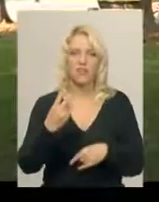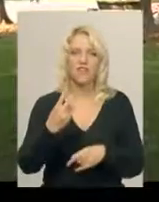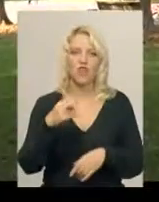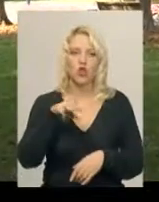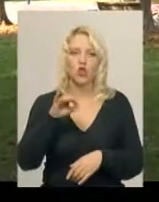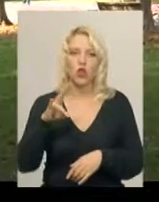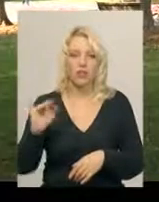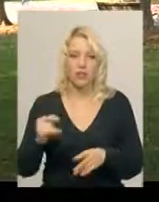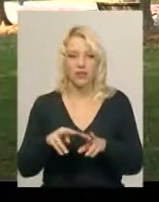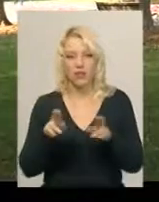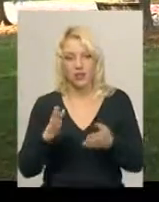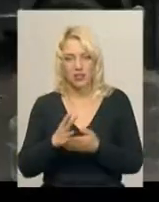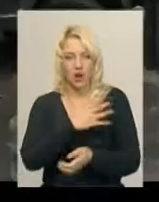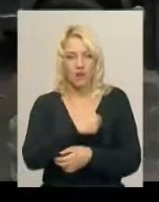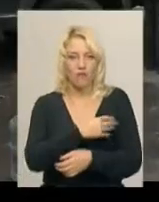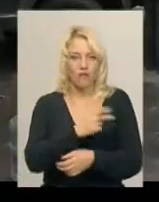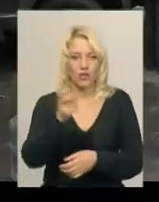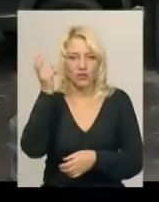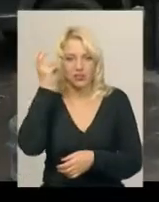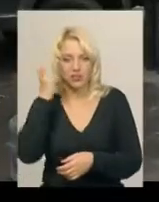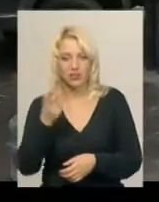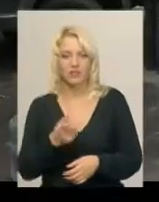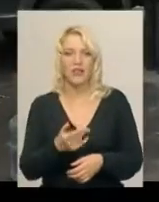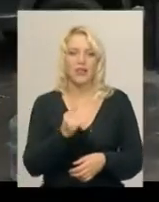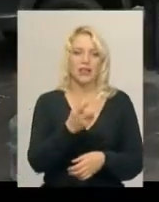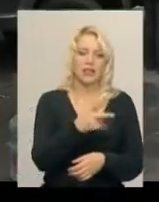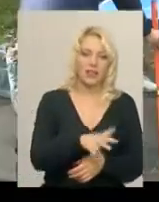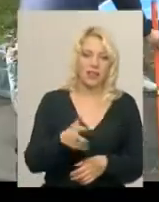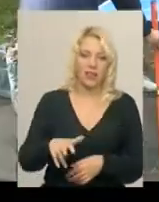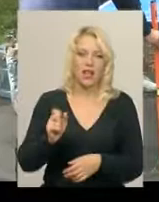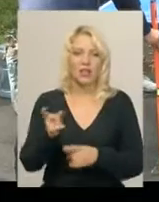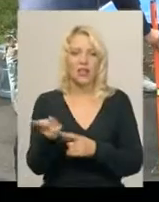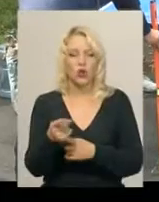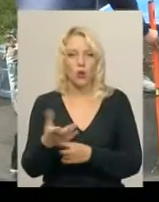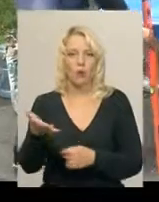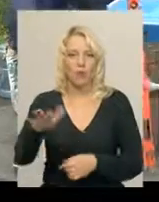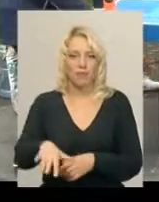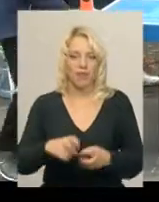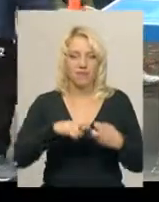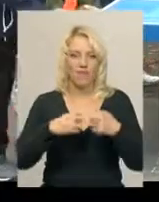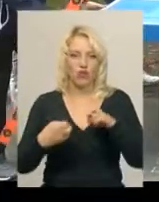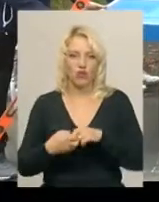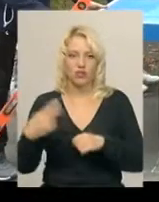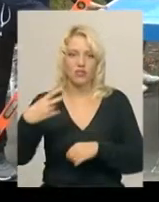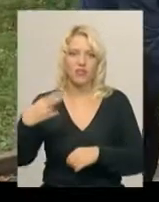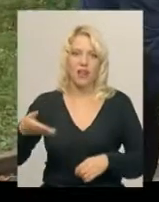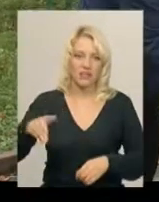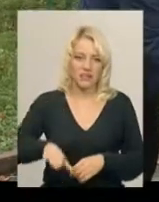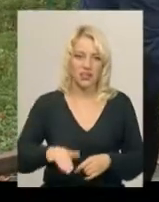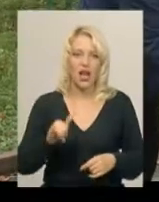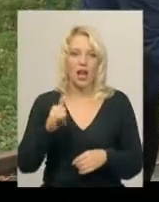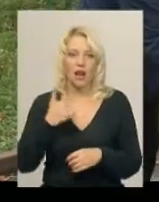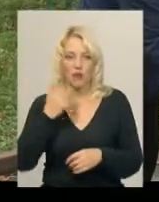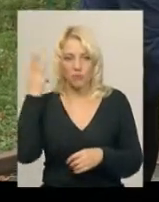столи є у Києві та Львові. По три штуки. У Зернополі – п'ять. Найбільше тенісних столів у Івано-Франківську – 20 штук. До 15 жовтня у